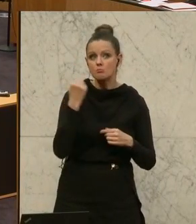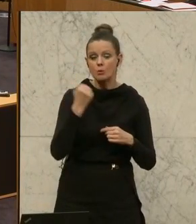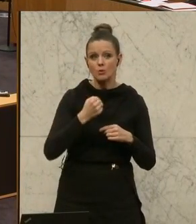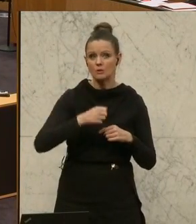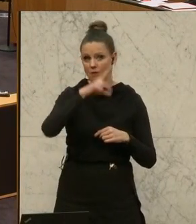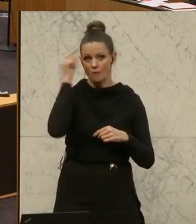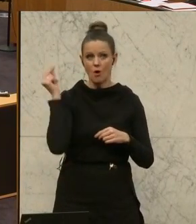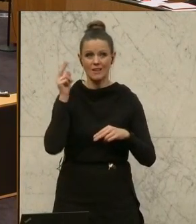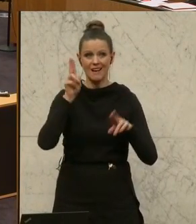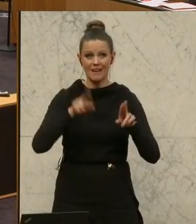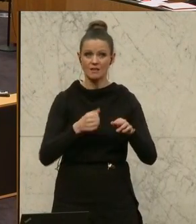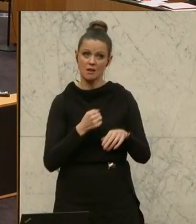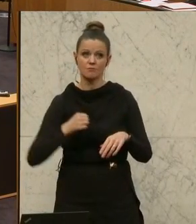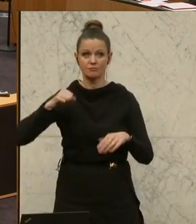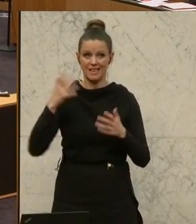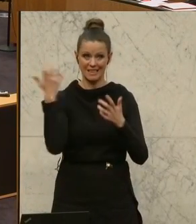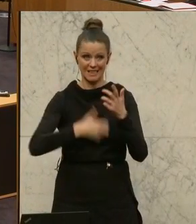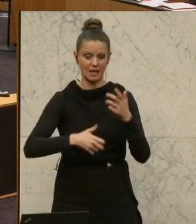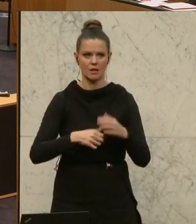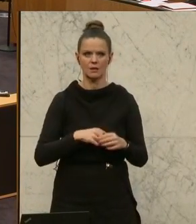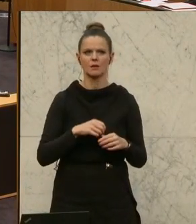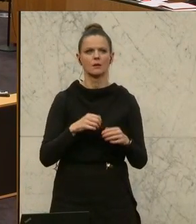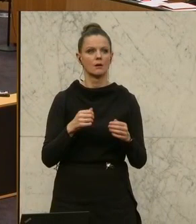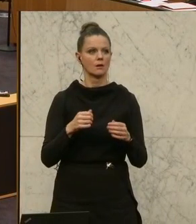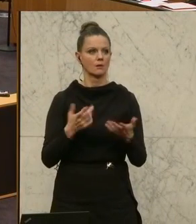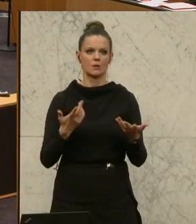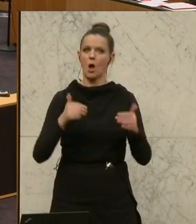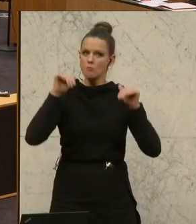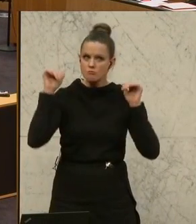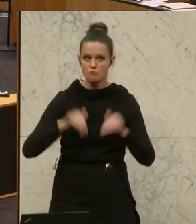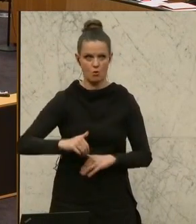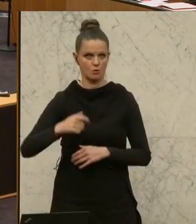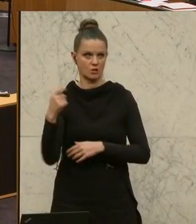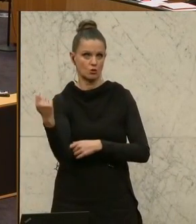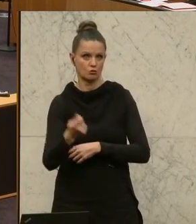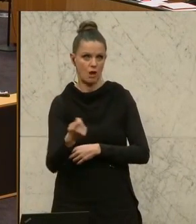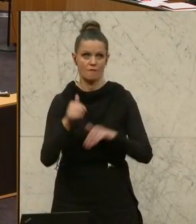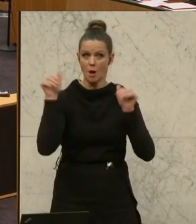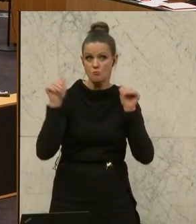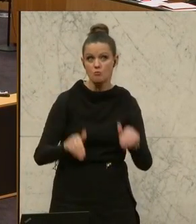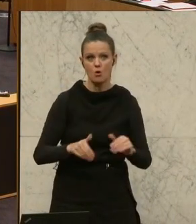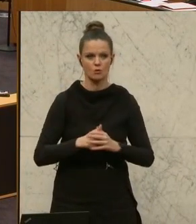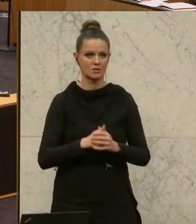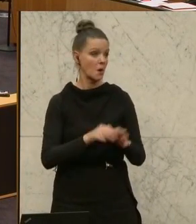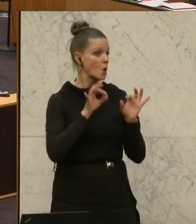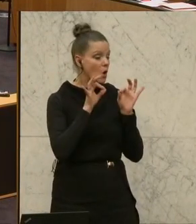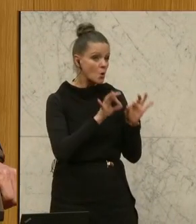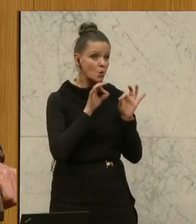Angriffskriegen, dort ist es so, dass es natürlich alternativlos Sanktionen gibt. Und bei den guten